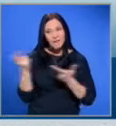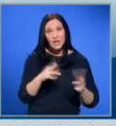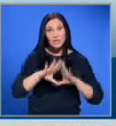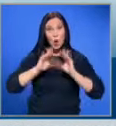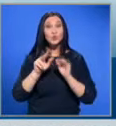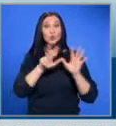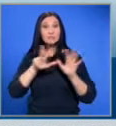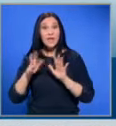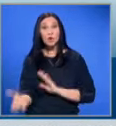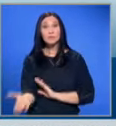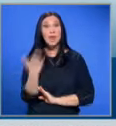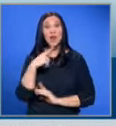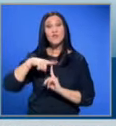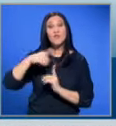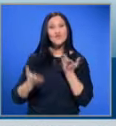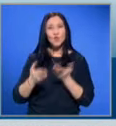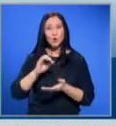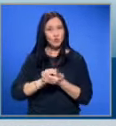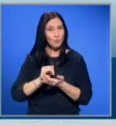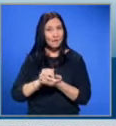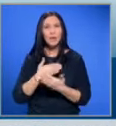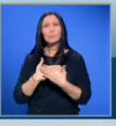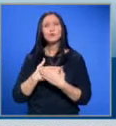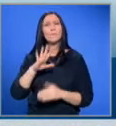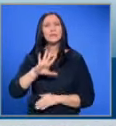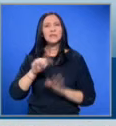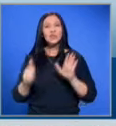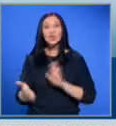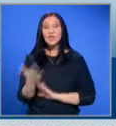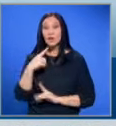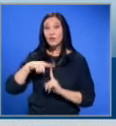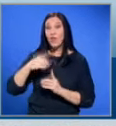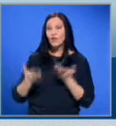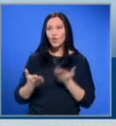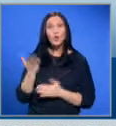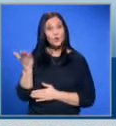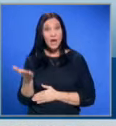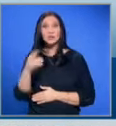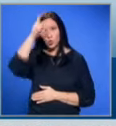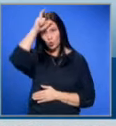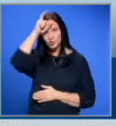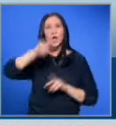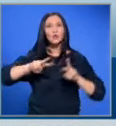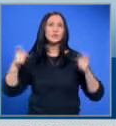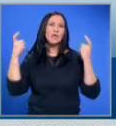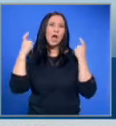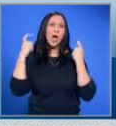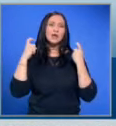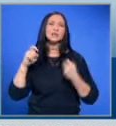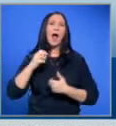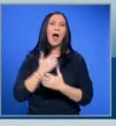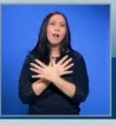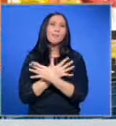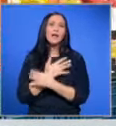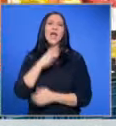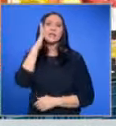общо 88 хиляди тона домати, като близо 56 хиляди тона от тях идват от Турция. Останалите са от Гръция, Албания и